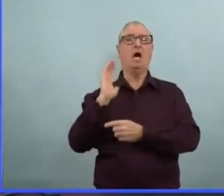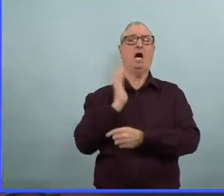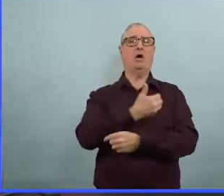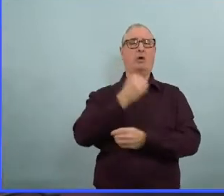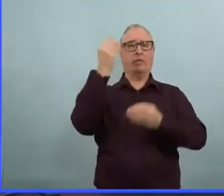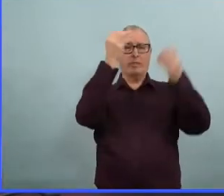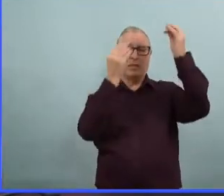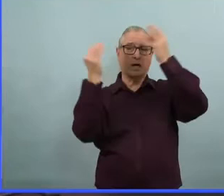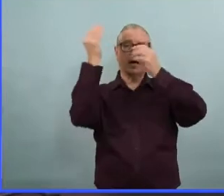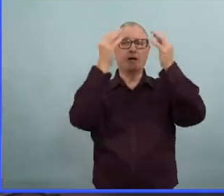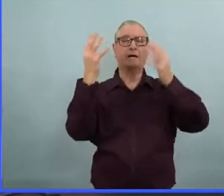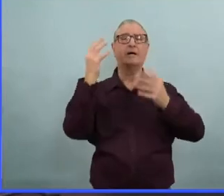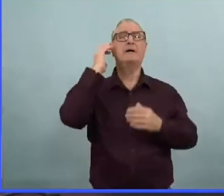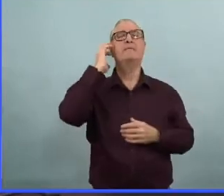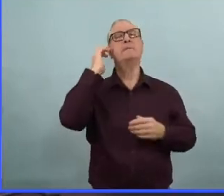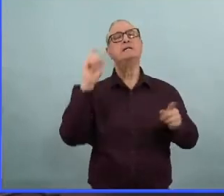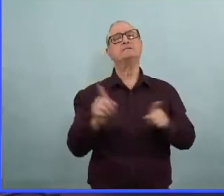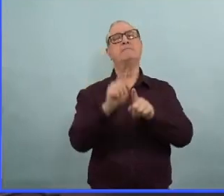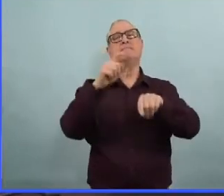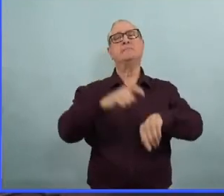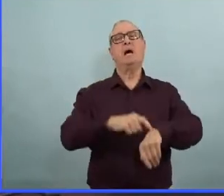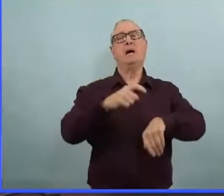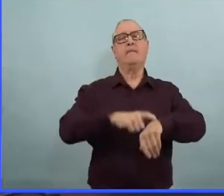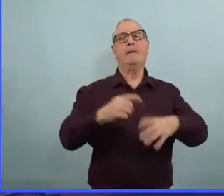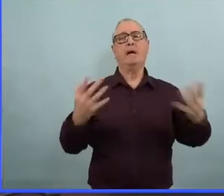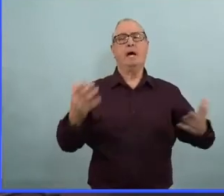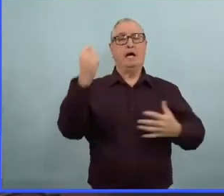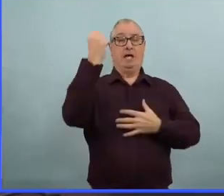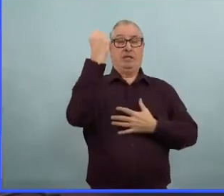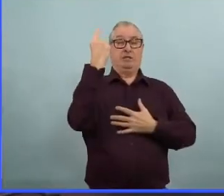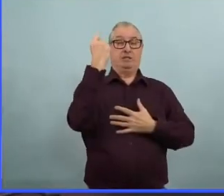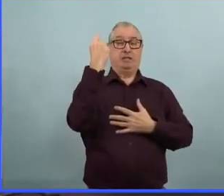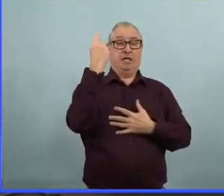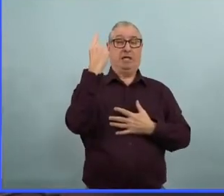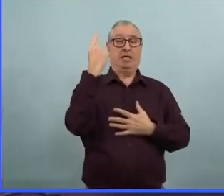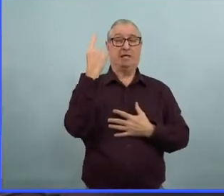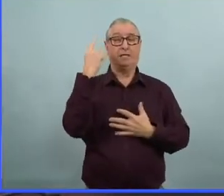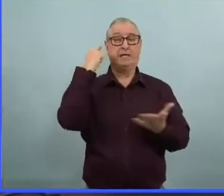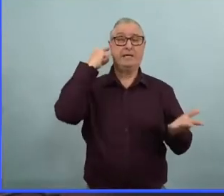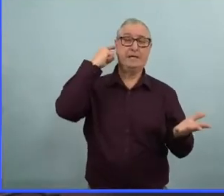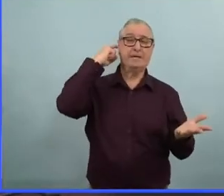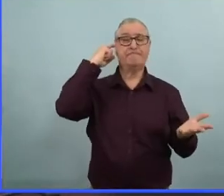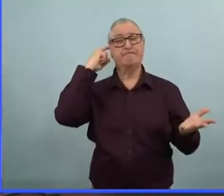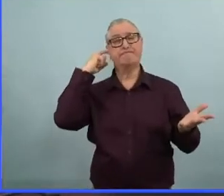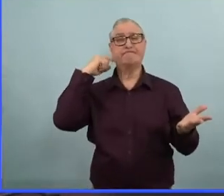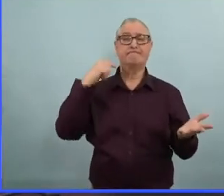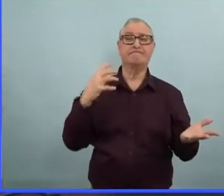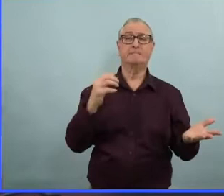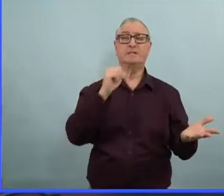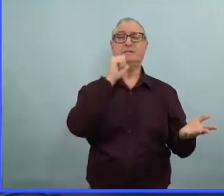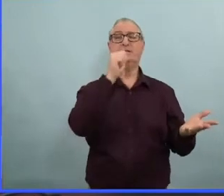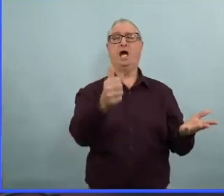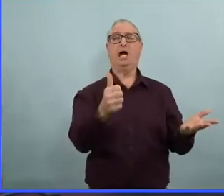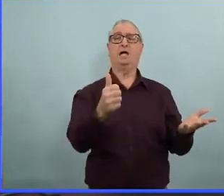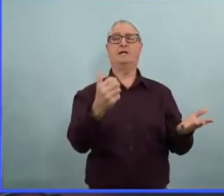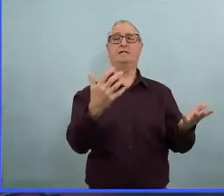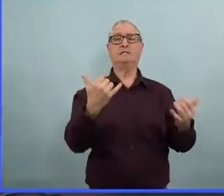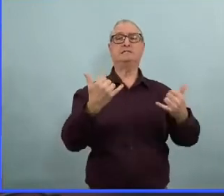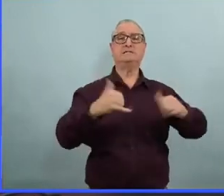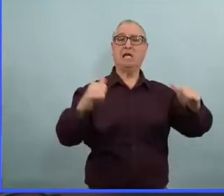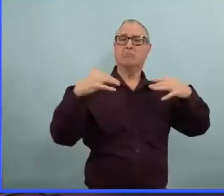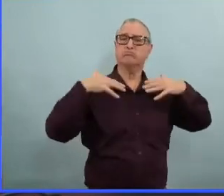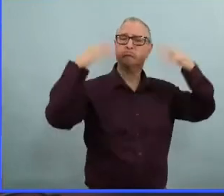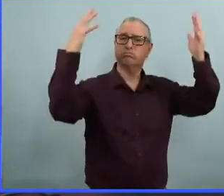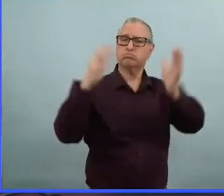Mais on n'est pas là pour dire du tout qu'il n'y pas une pression sur le système de santé. Mais pour nous, c'est important de